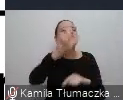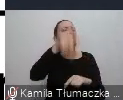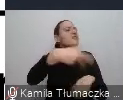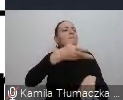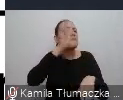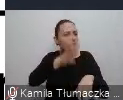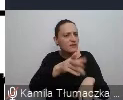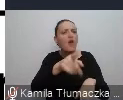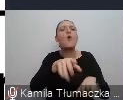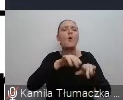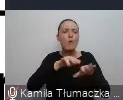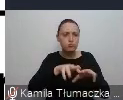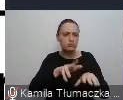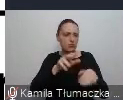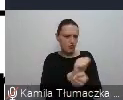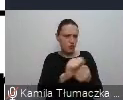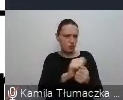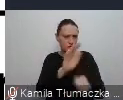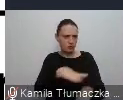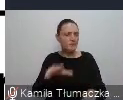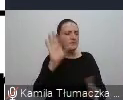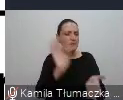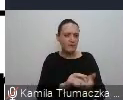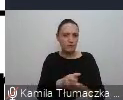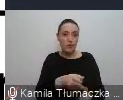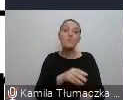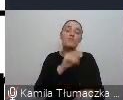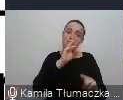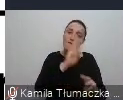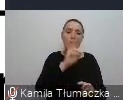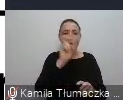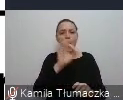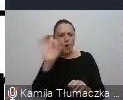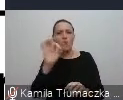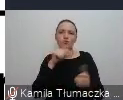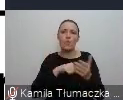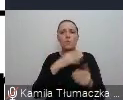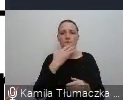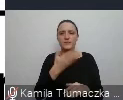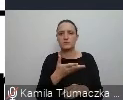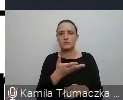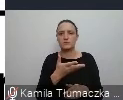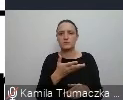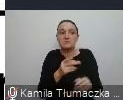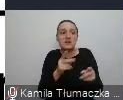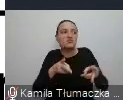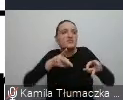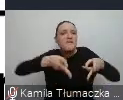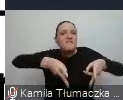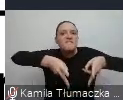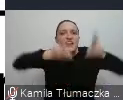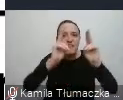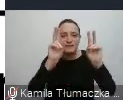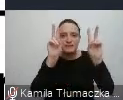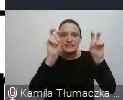wiadomo, że komputer szkodzi dzieciom, ponieważ WHO mówi tamto i tamto i był jakiś wyrwany cytat z